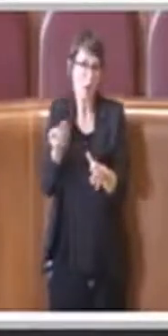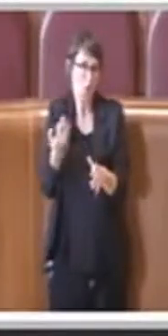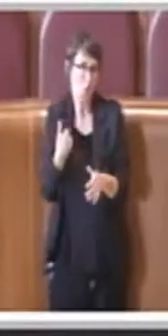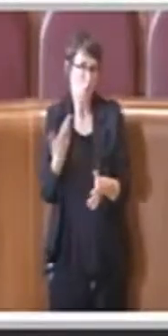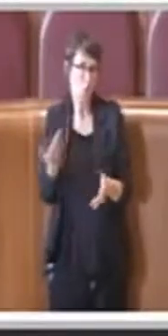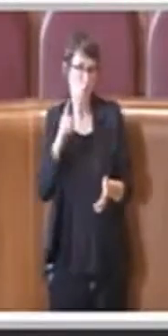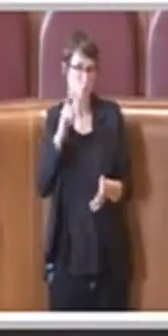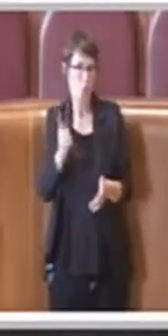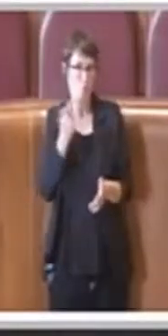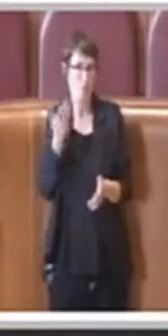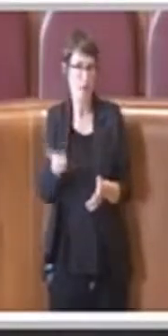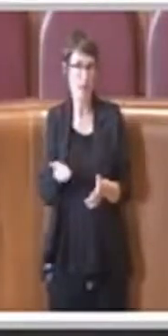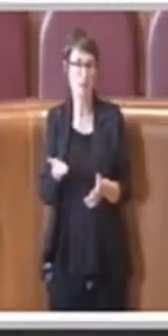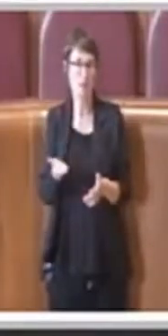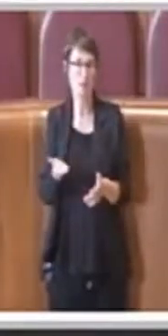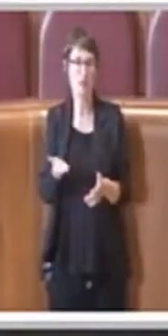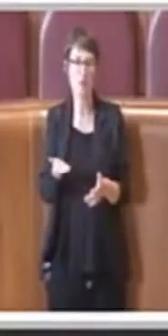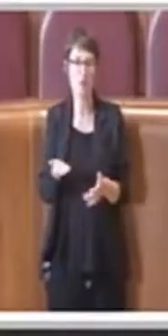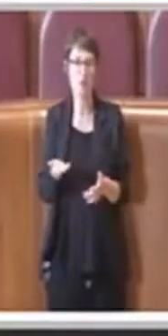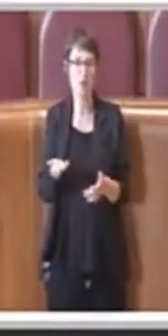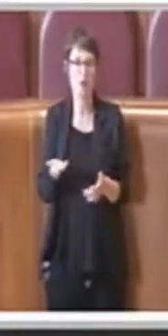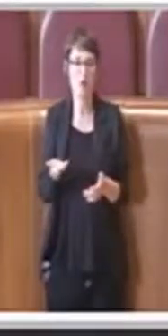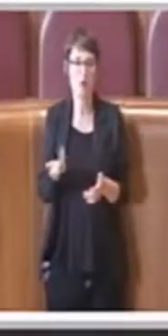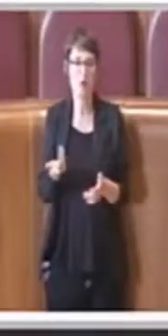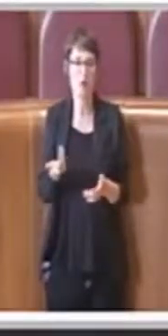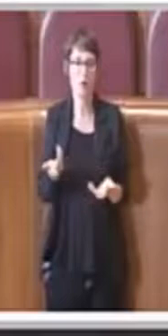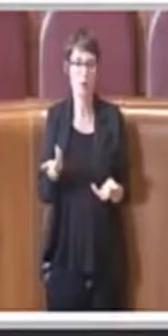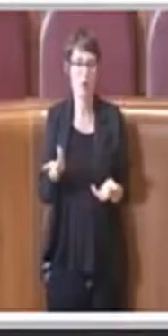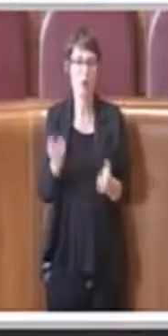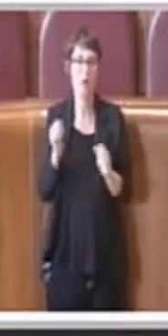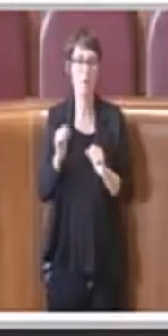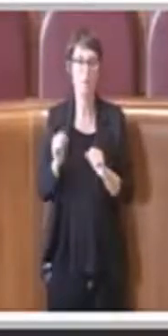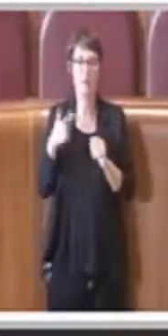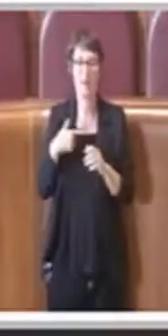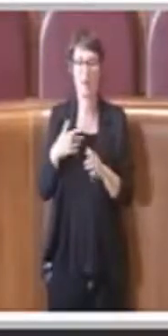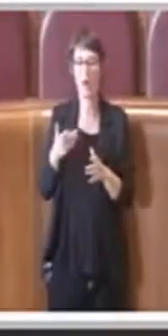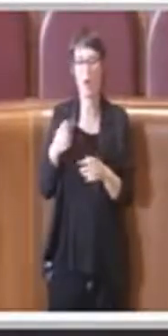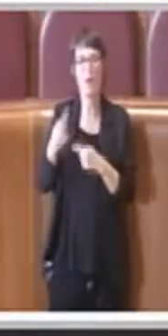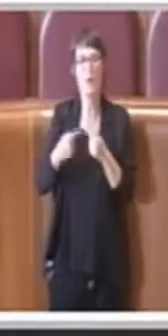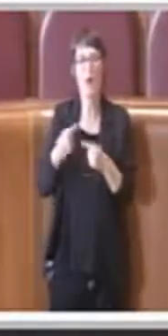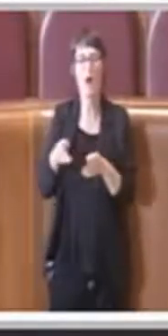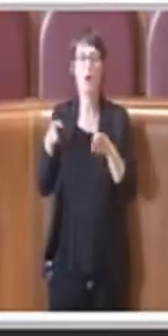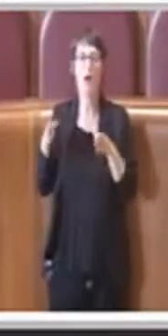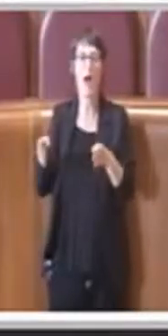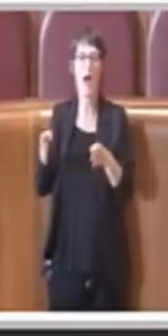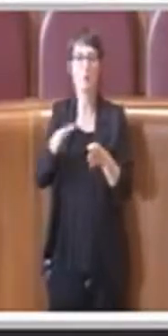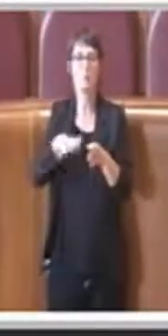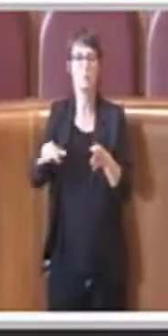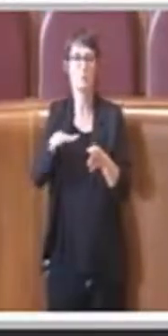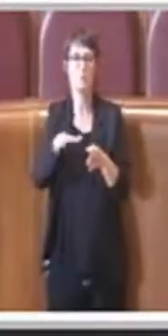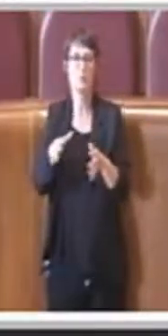e si sarebbe poi rimasto nel campo della mobilità, quindi voterò sì, grazie Presidente.